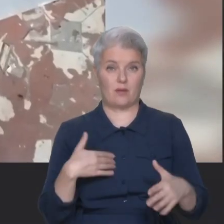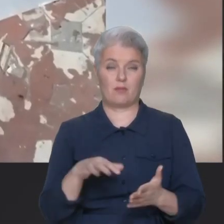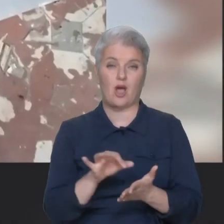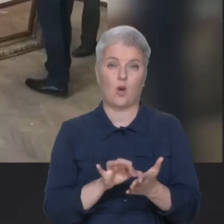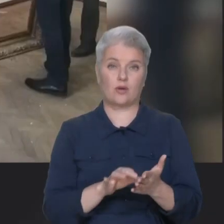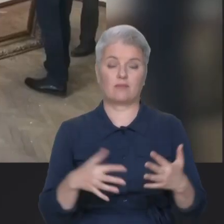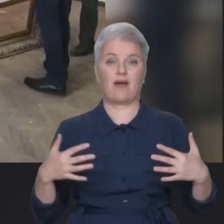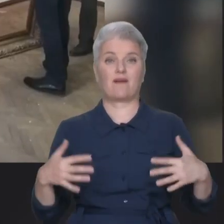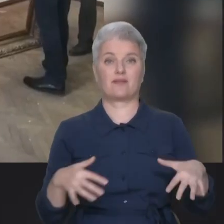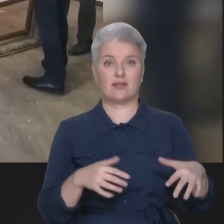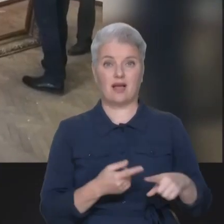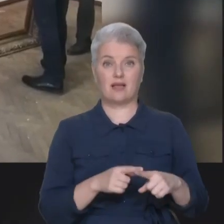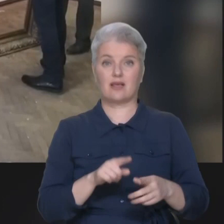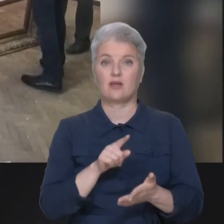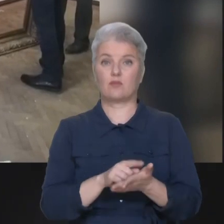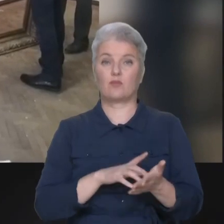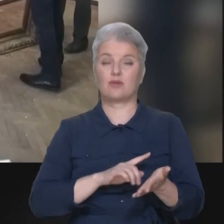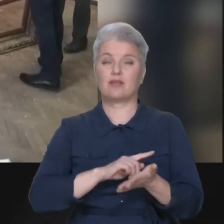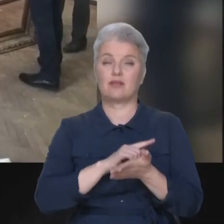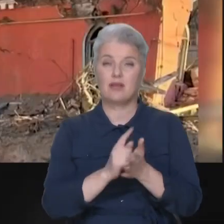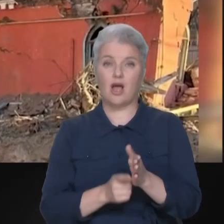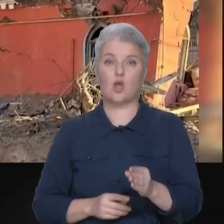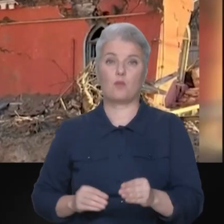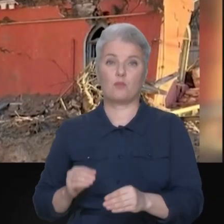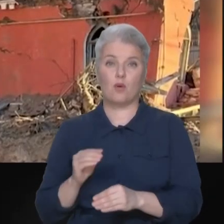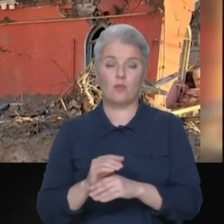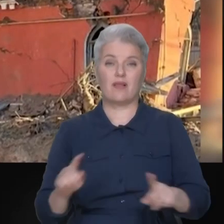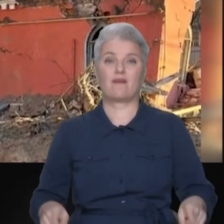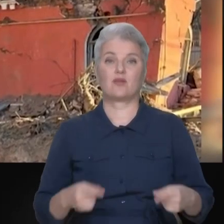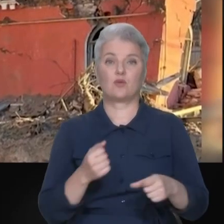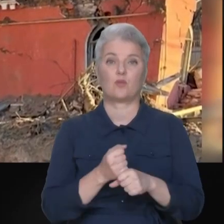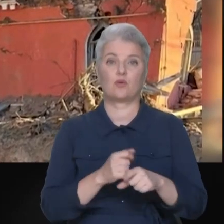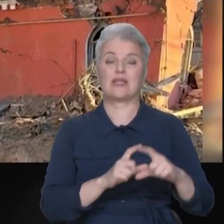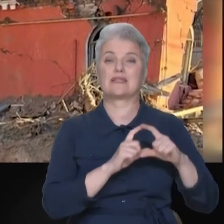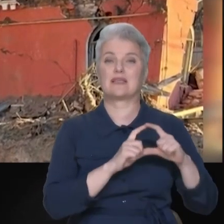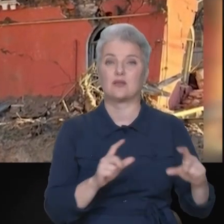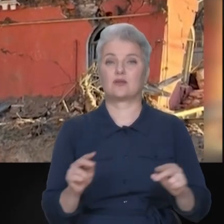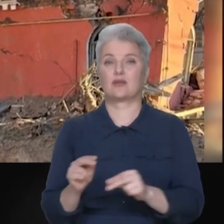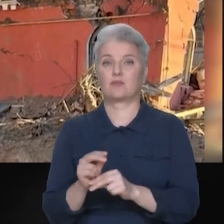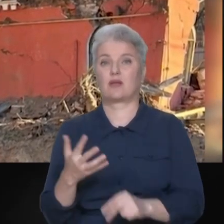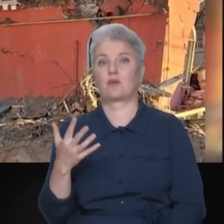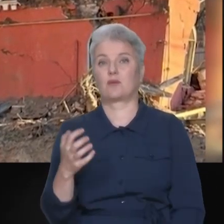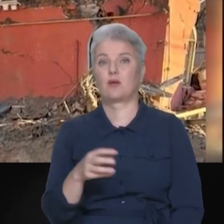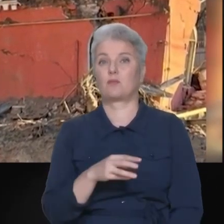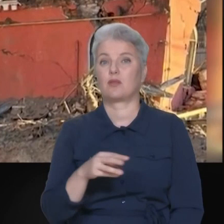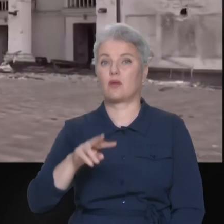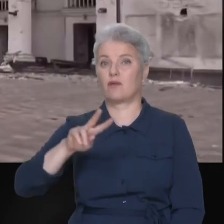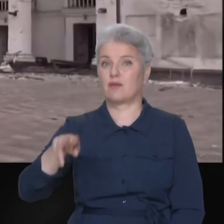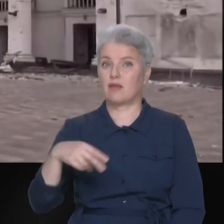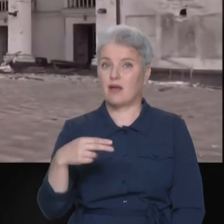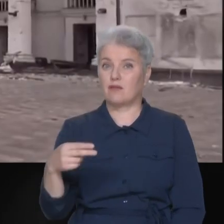мають бути негайно поповнені для відновлення роботи інституцій, для ремонтів, десь в 500 мільйонів євро.